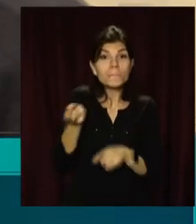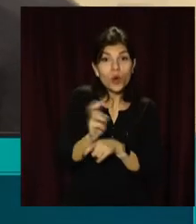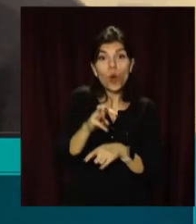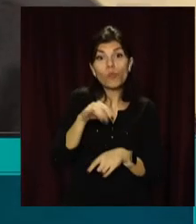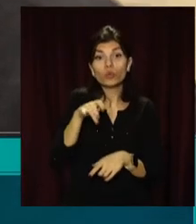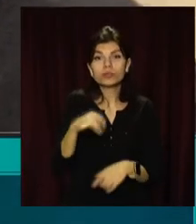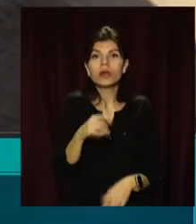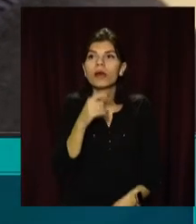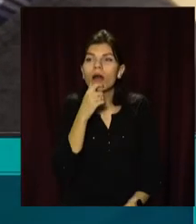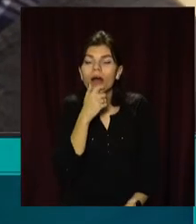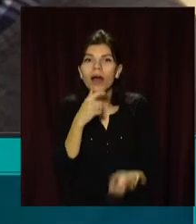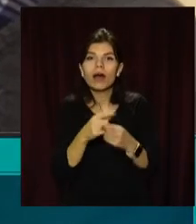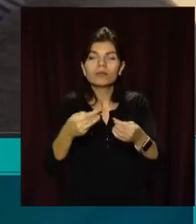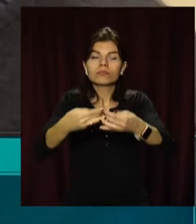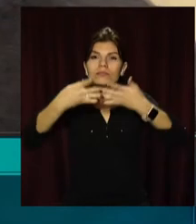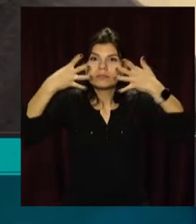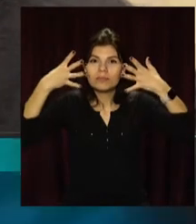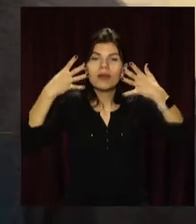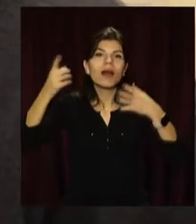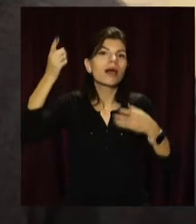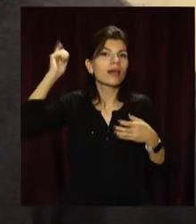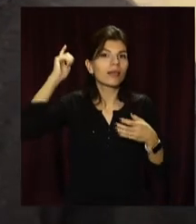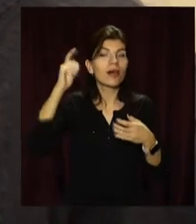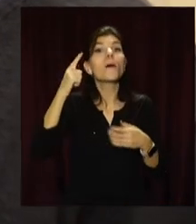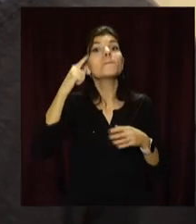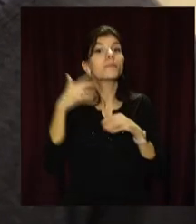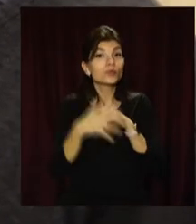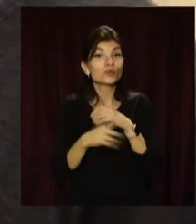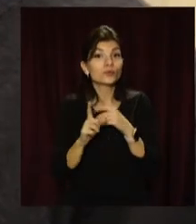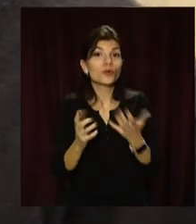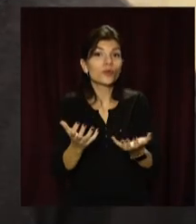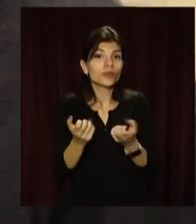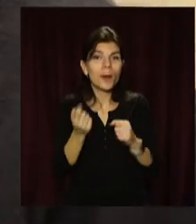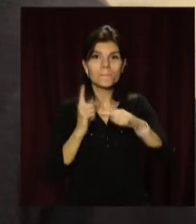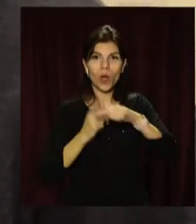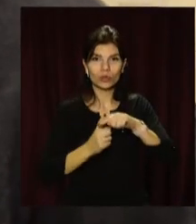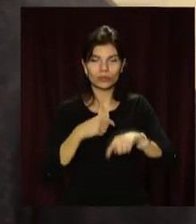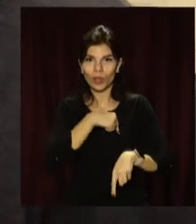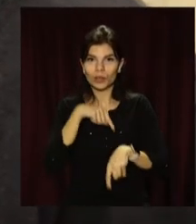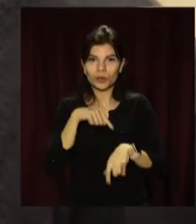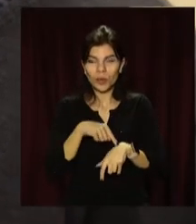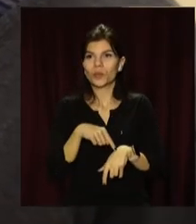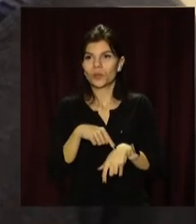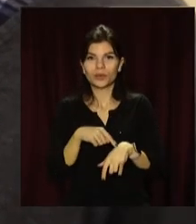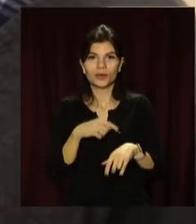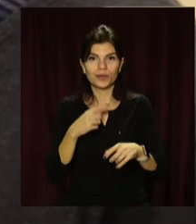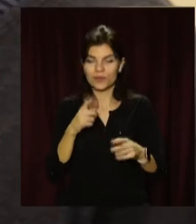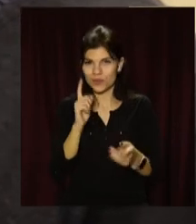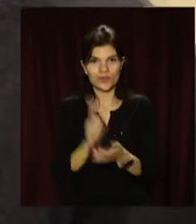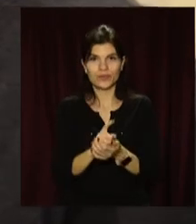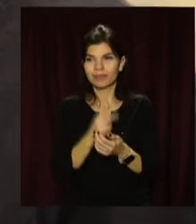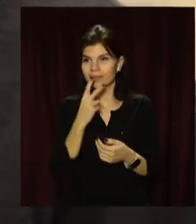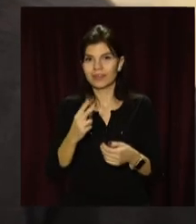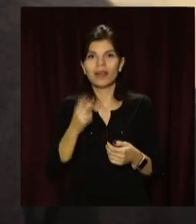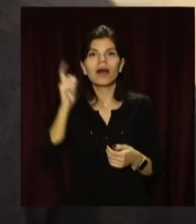минулого. І зрозуміло, що отримують позитивні враження від того, що вони повертаються в часи своєї молоді.